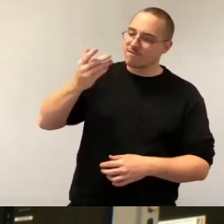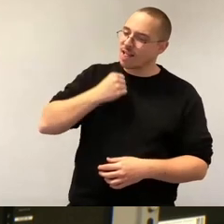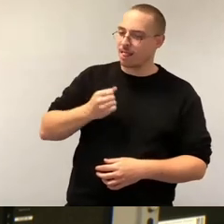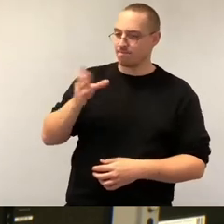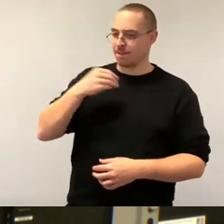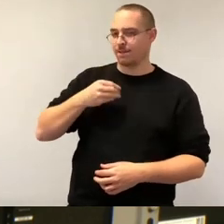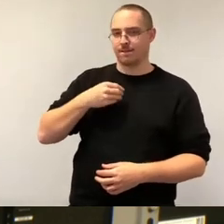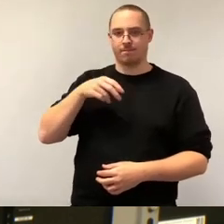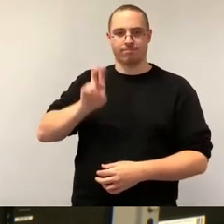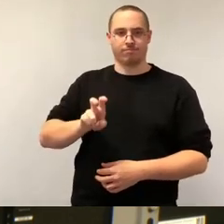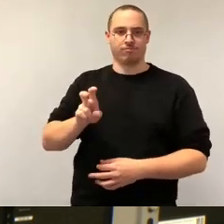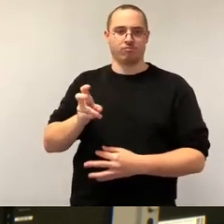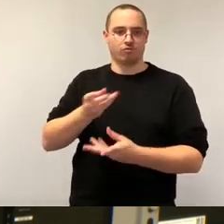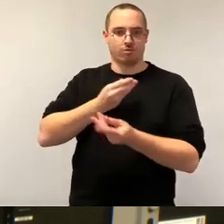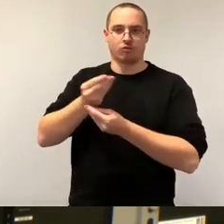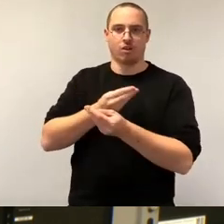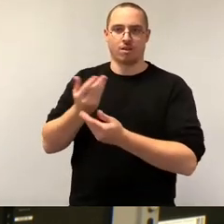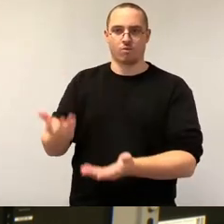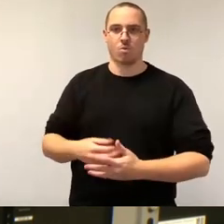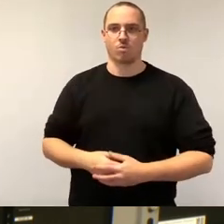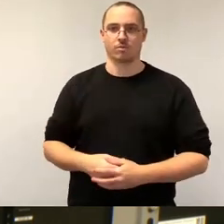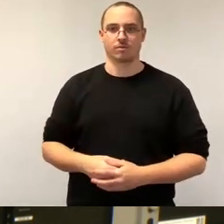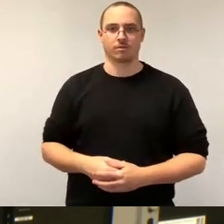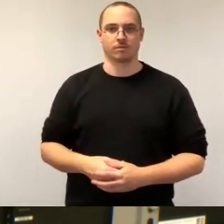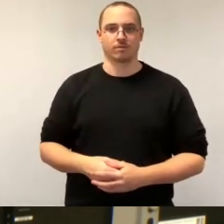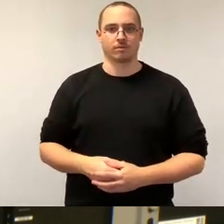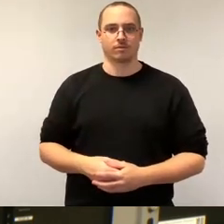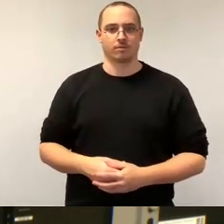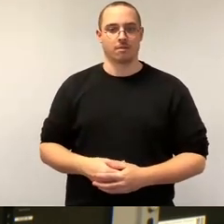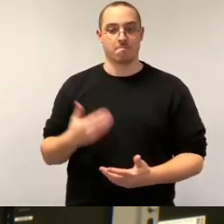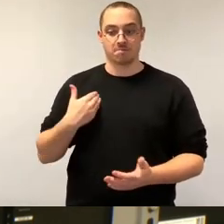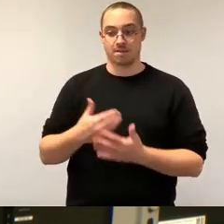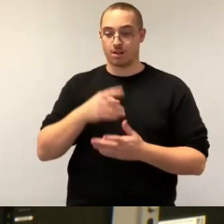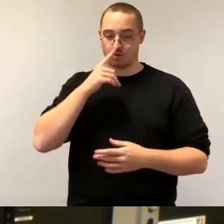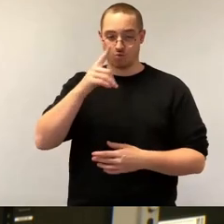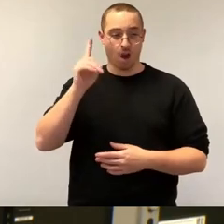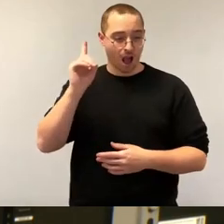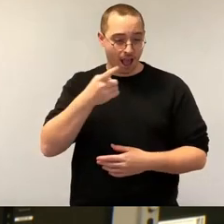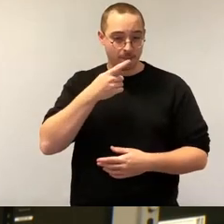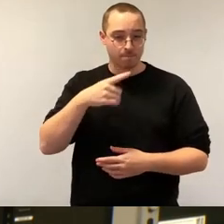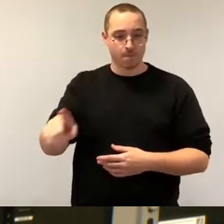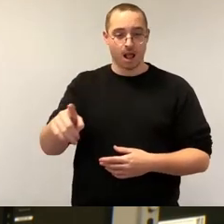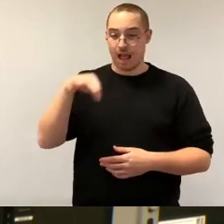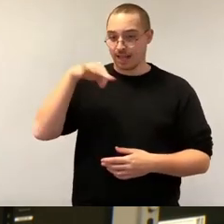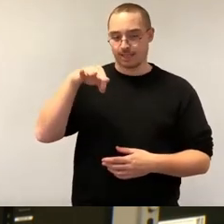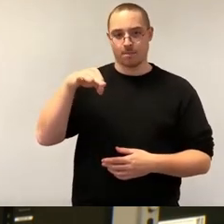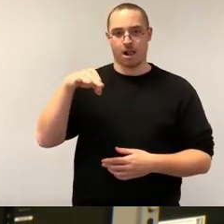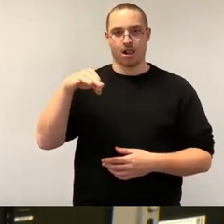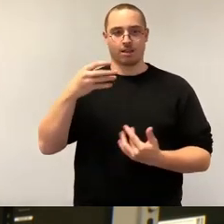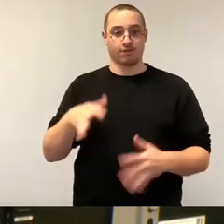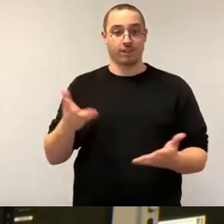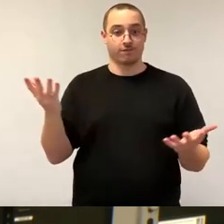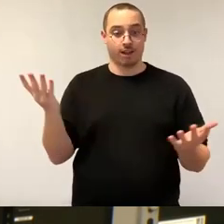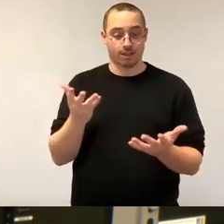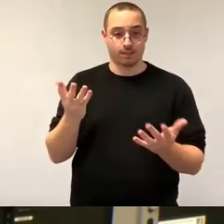es so gewesen, das einzige Mal, dass der Stadtrat wirklich involviert worden ist, ist, als irgendjemand 50 Millionen